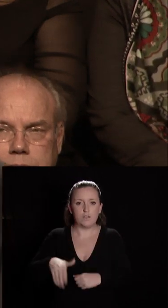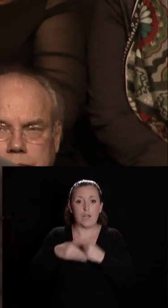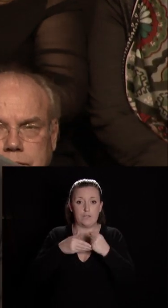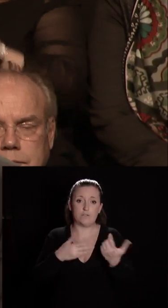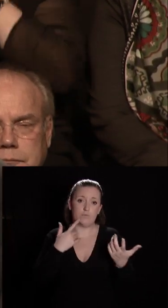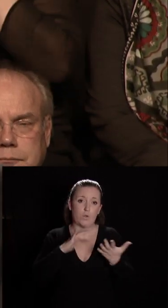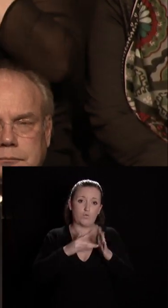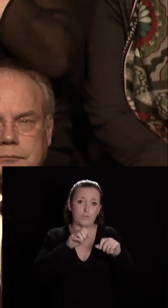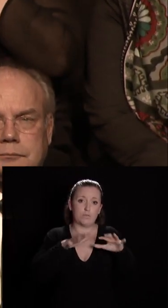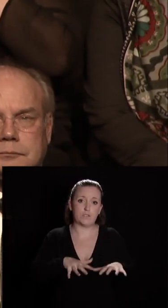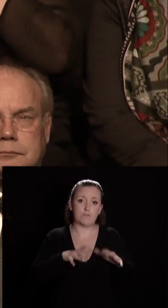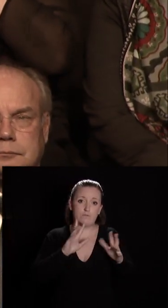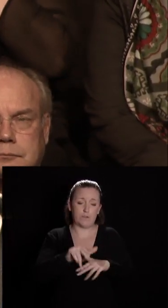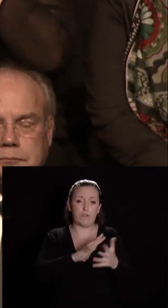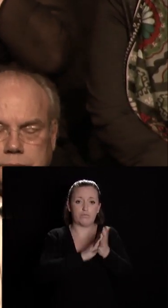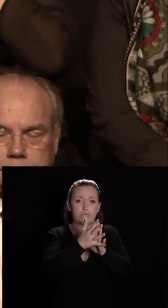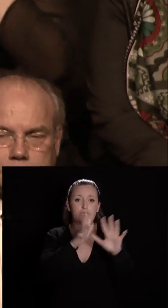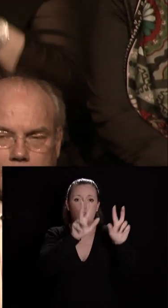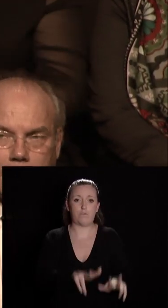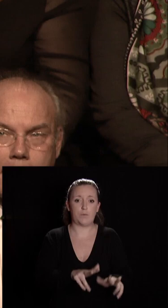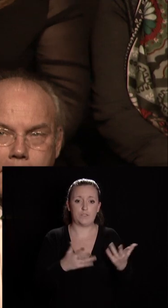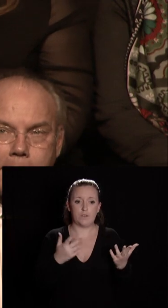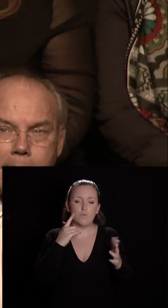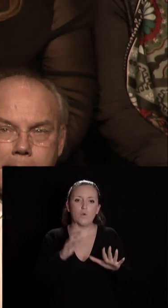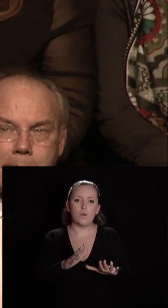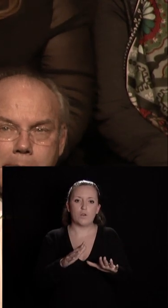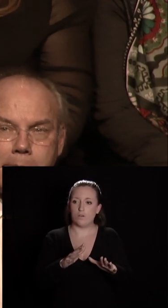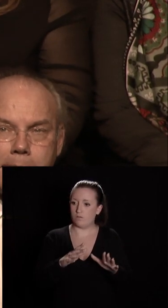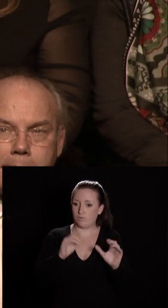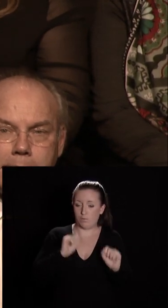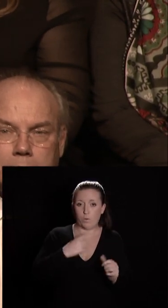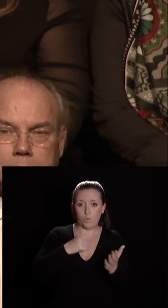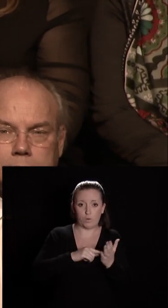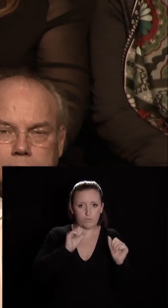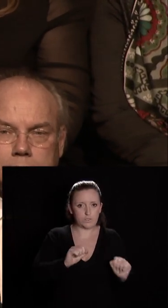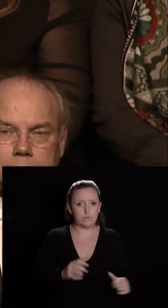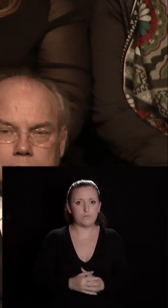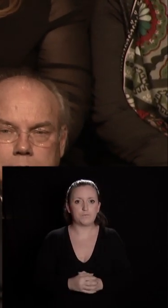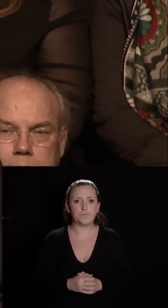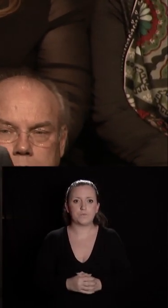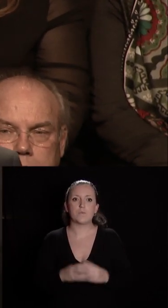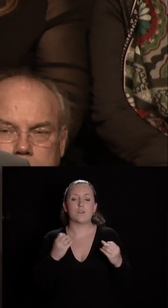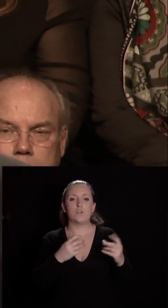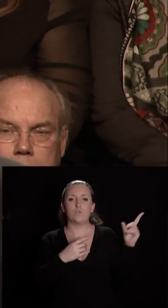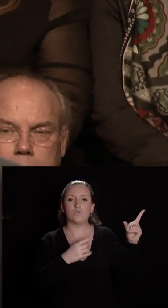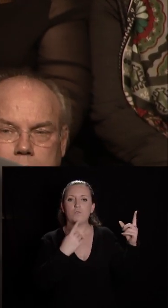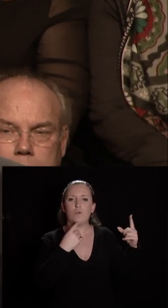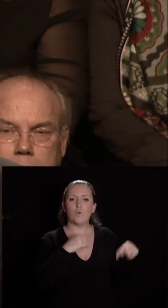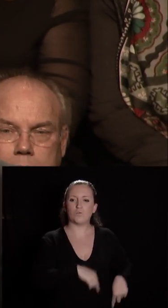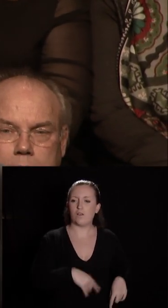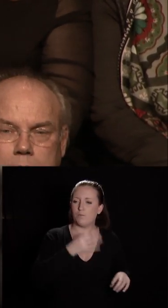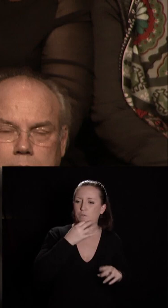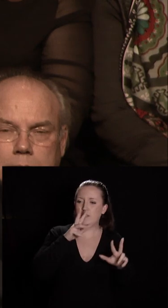administratives pour éviter le non-recours au droit dont bien souvent se gargarisent les gouvernements sans le dire